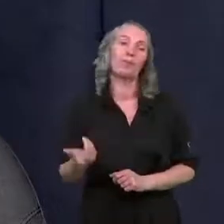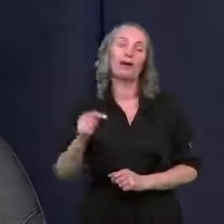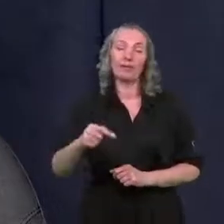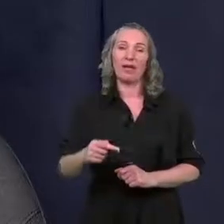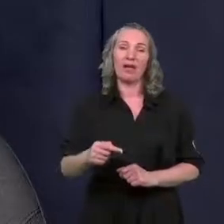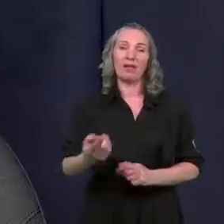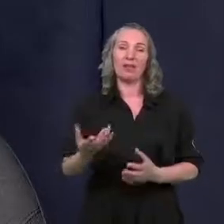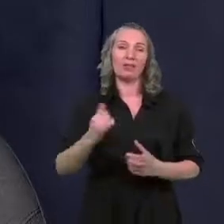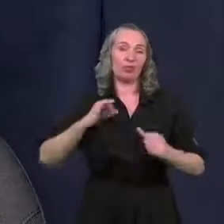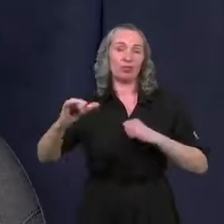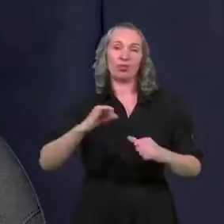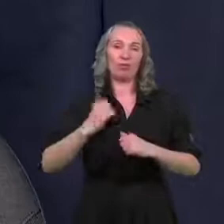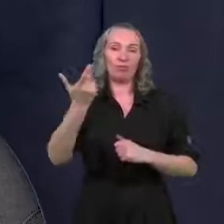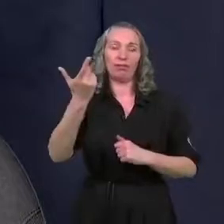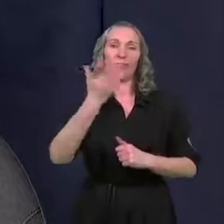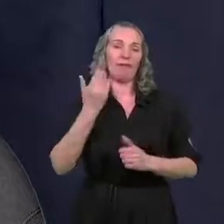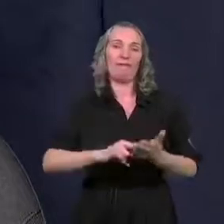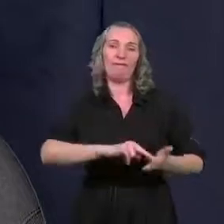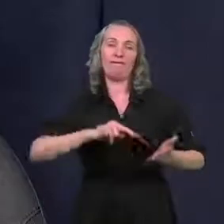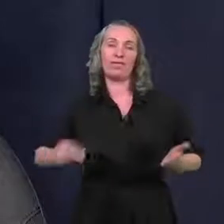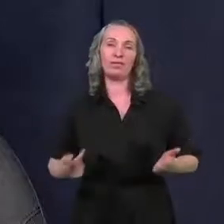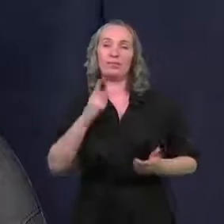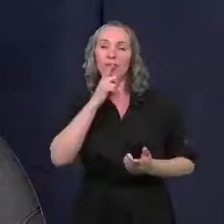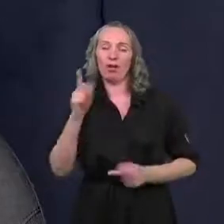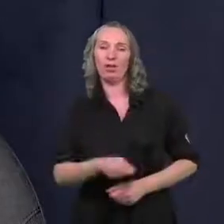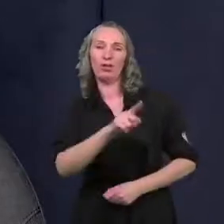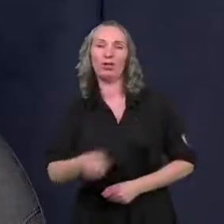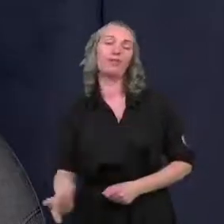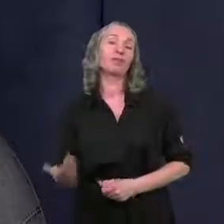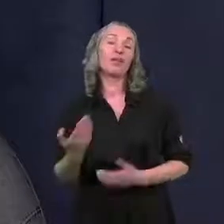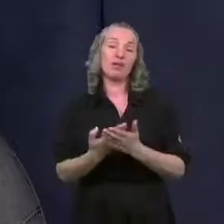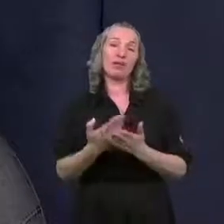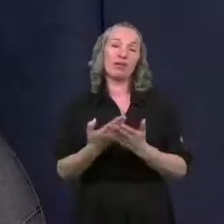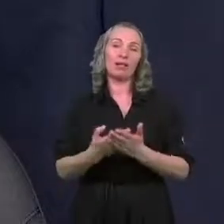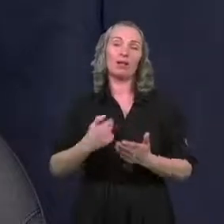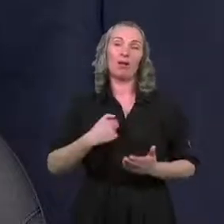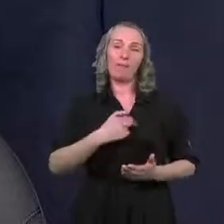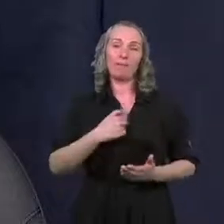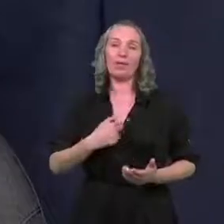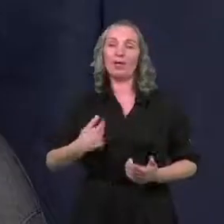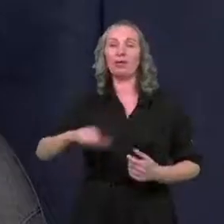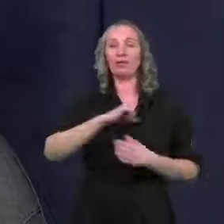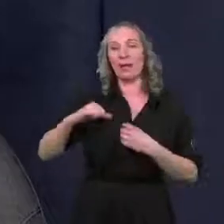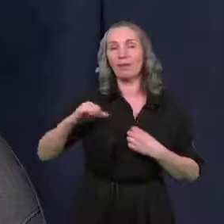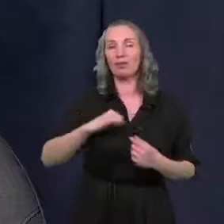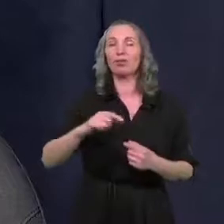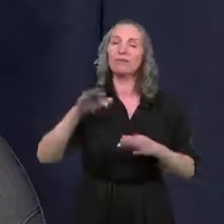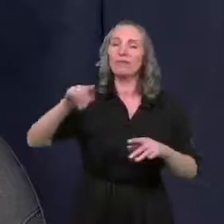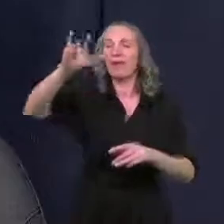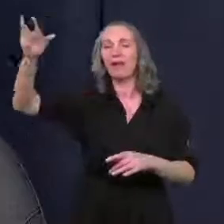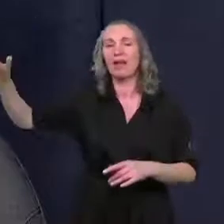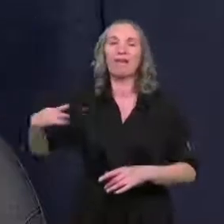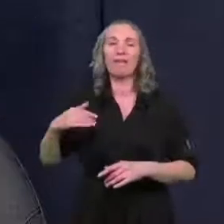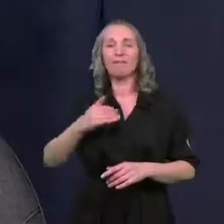tej chwili takie programy rządowe zostały wycofane, po cichu zlikwidowane i dlatego też my jako samorząd i wiele samorządów w Polsce